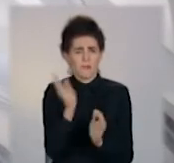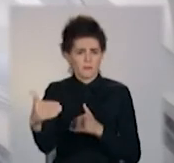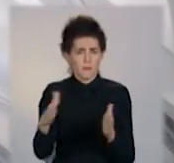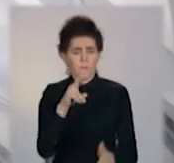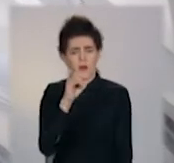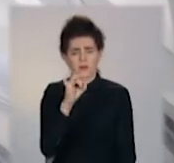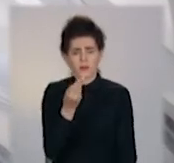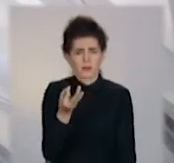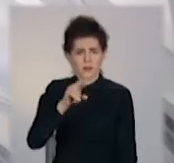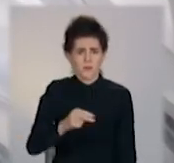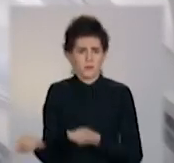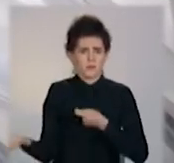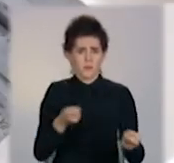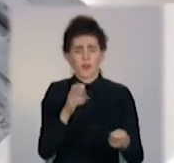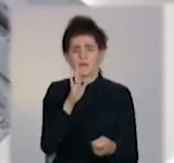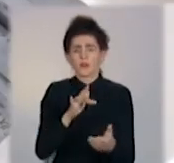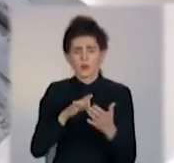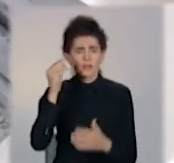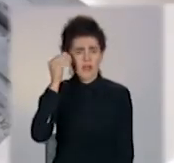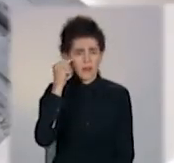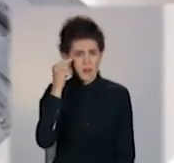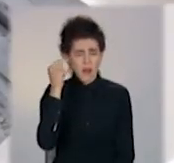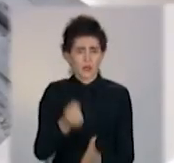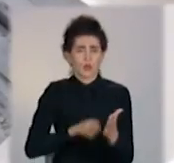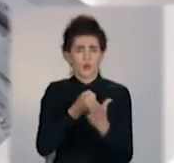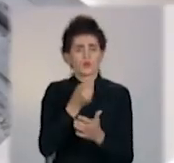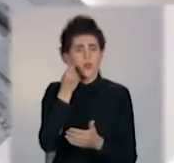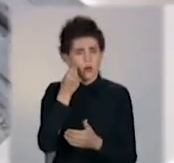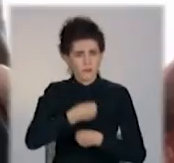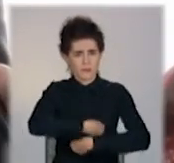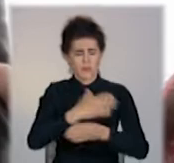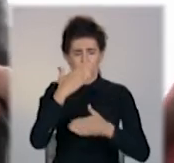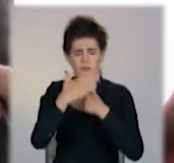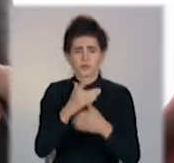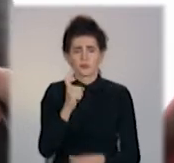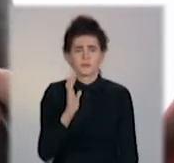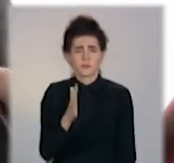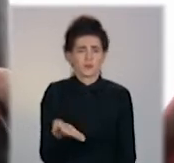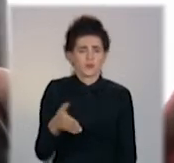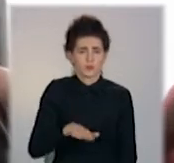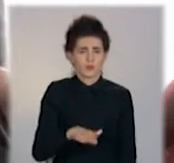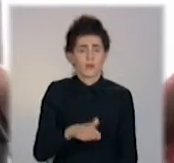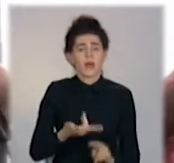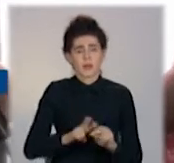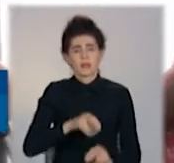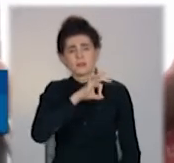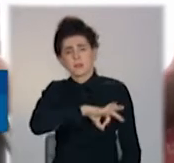що надійшла вантажем із Китаю. До Слов'янська виділили 150 екземплярів. використовувати будемо по